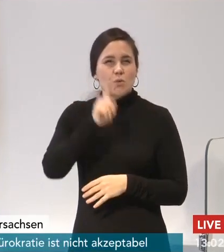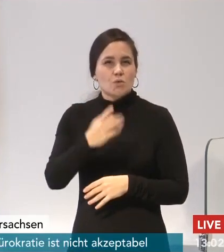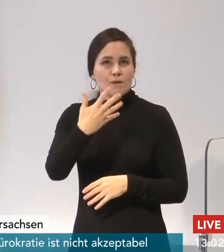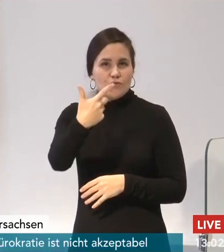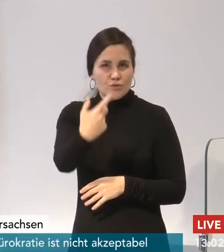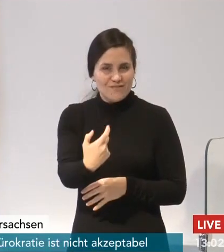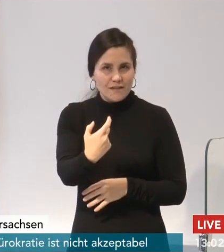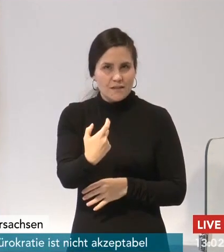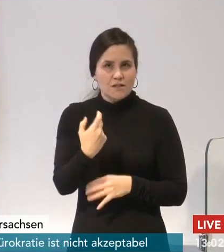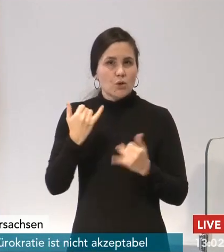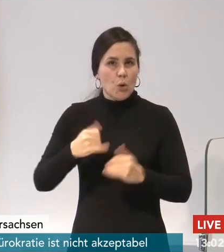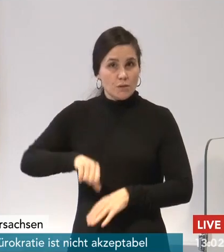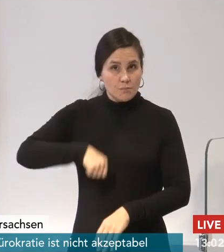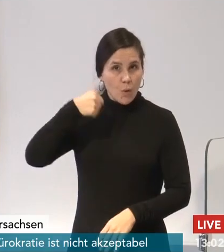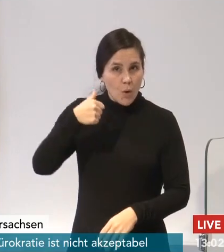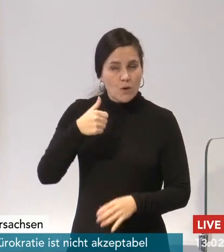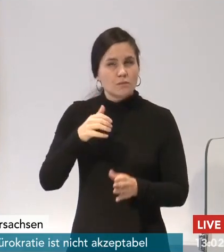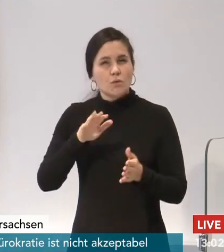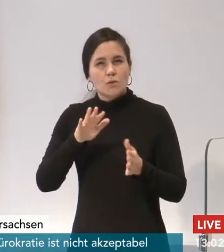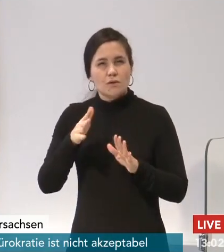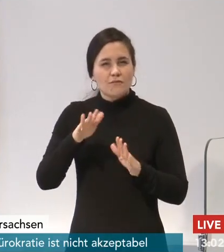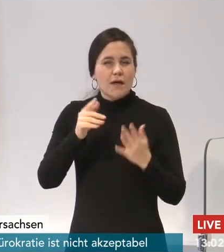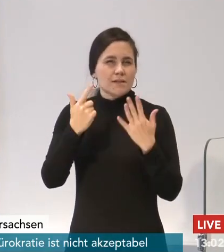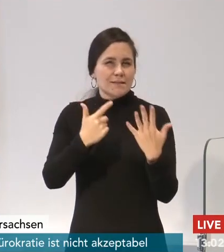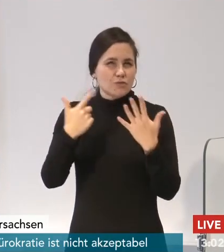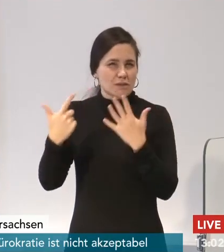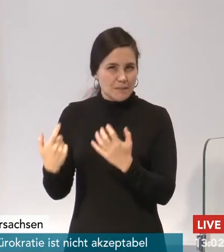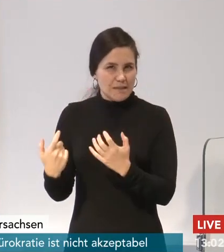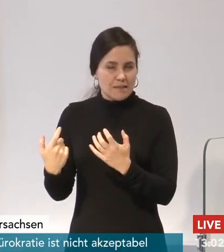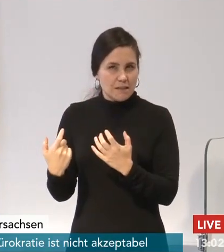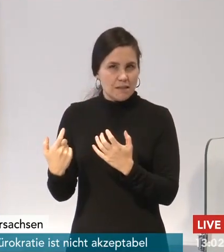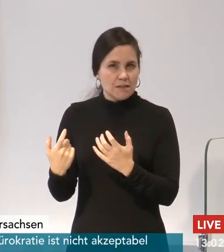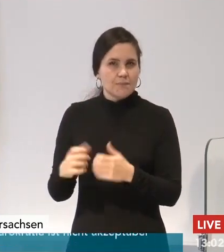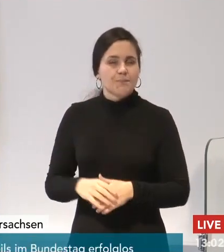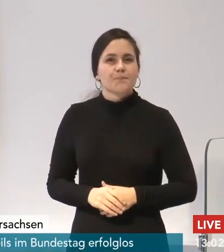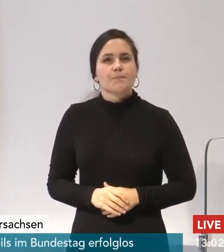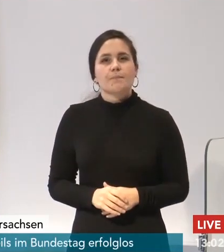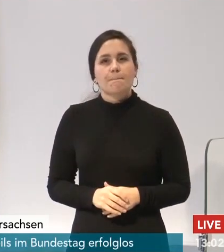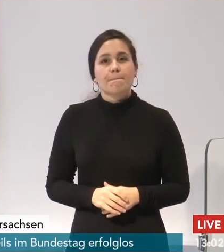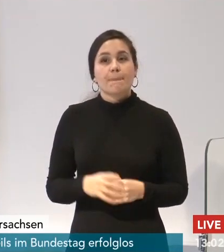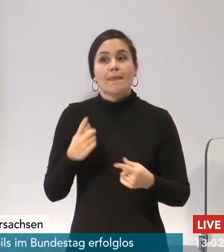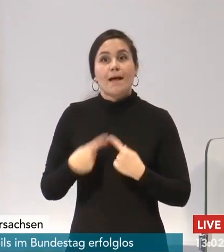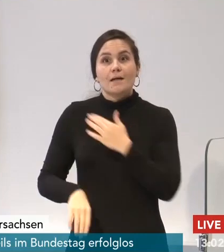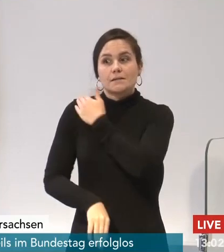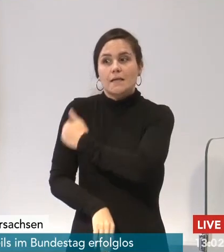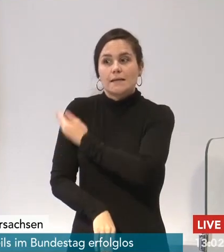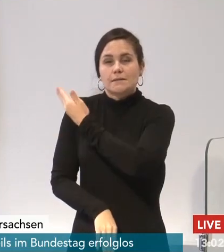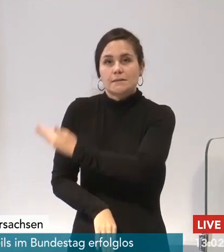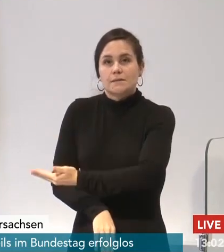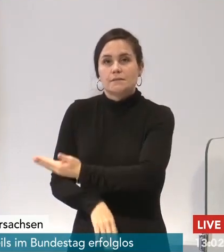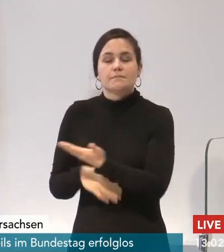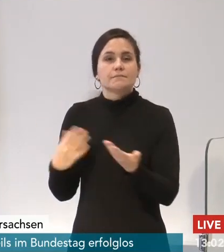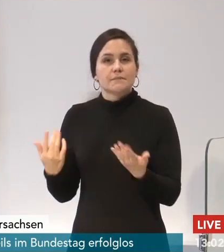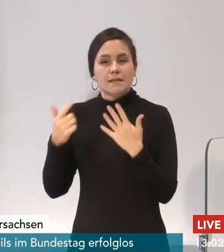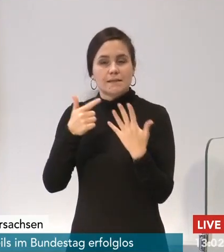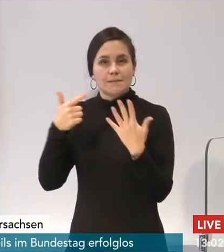bei etwas mehr als 77. Und auf der anderen Seite, wenn ich sage 77 bis zur Zielzahl